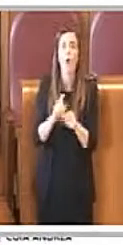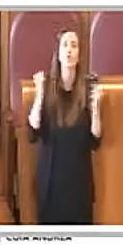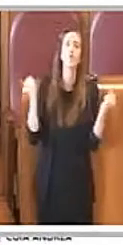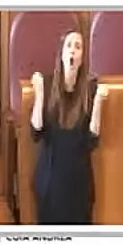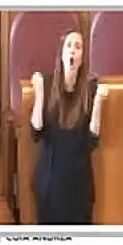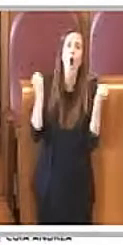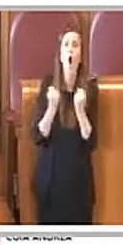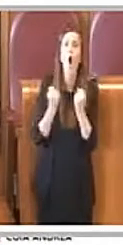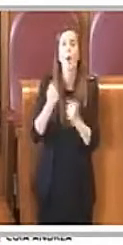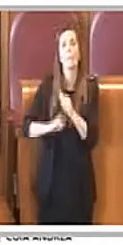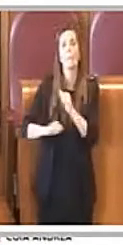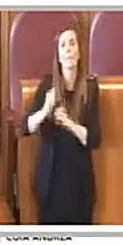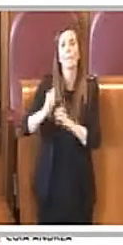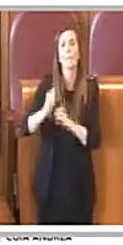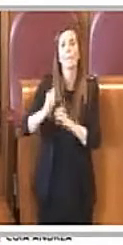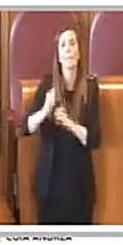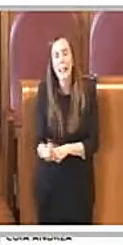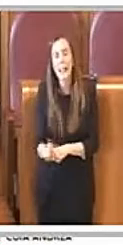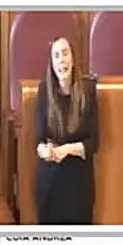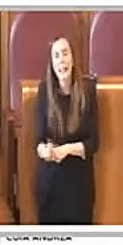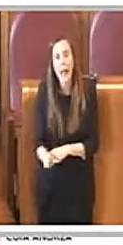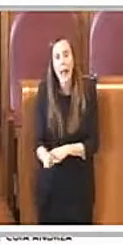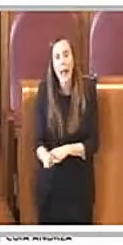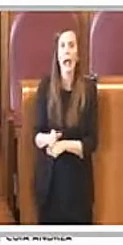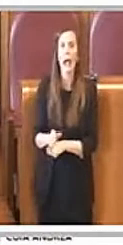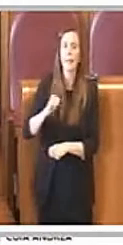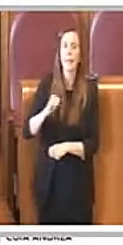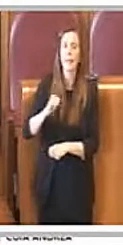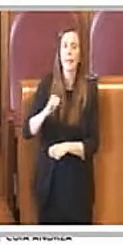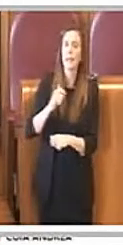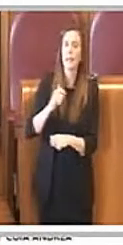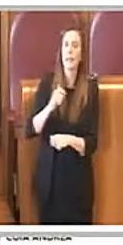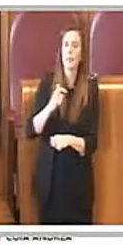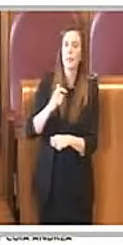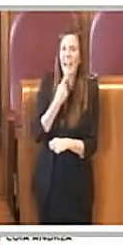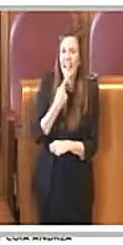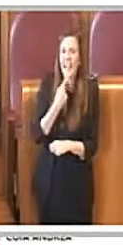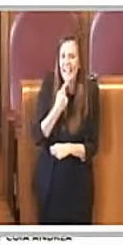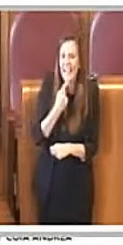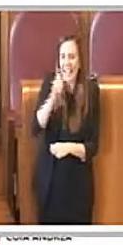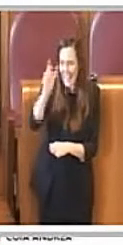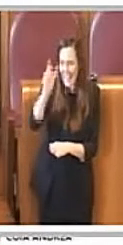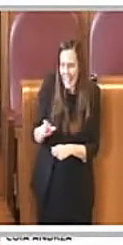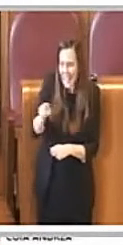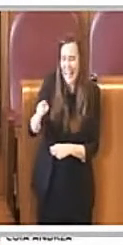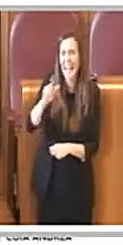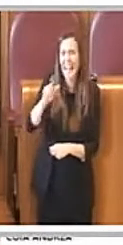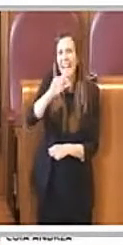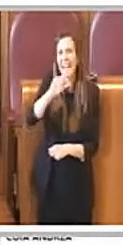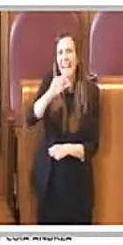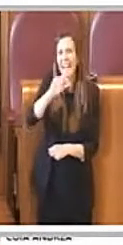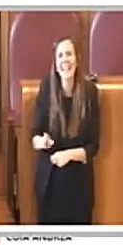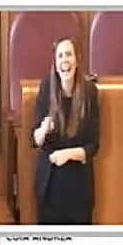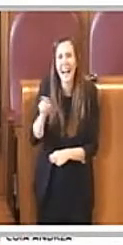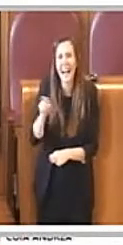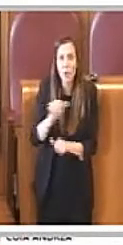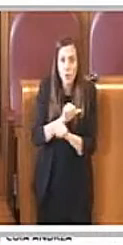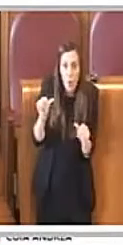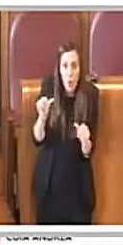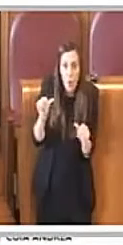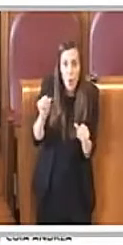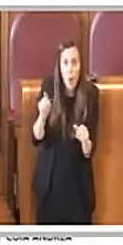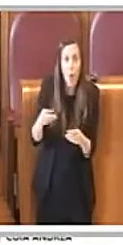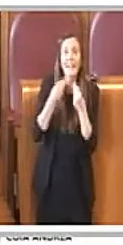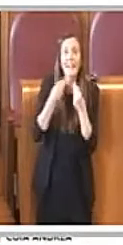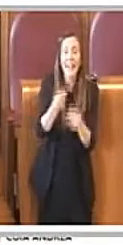tipo prima gli italiani senza poi rendersi conto di chi sono gli italiani. Gli italiani non sono solo coloro che forniscono